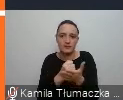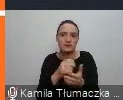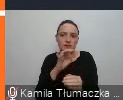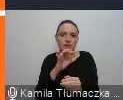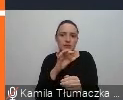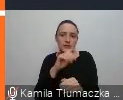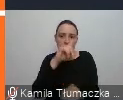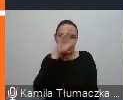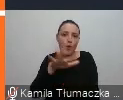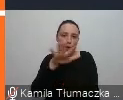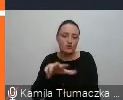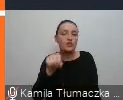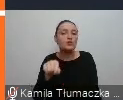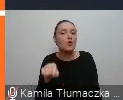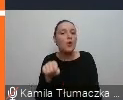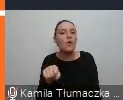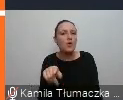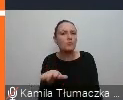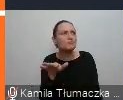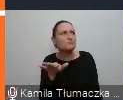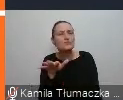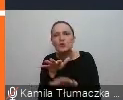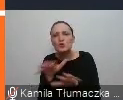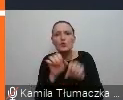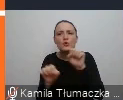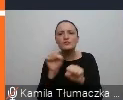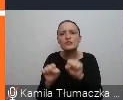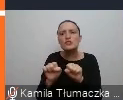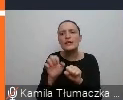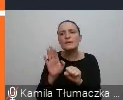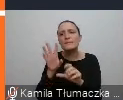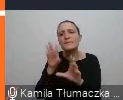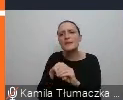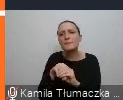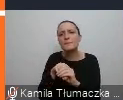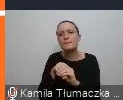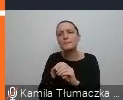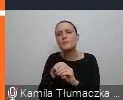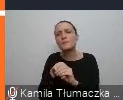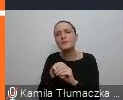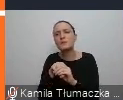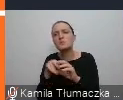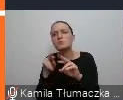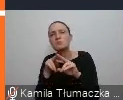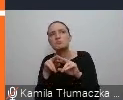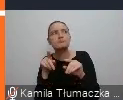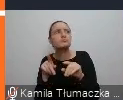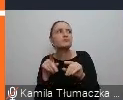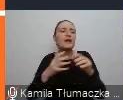zawiera różnego rodzaju bardzo dużą serię ćwiczeń polegającą na różnicowaniu